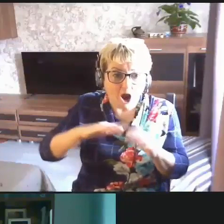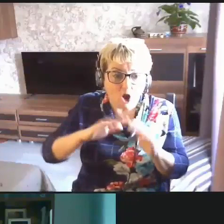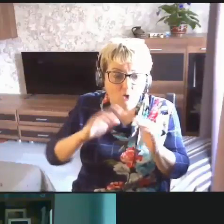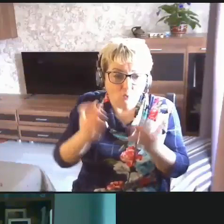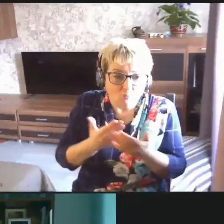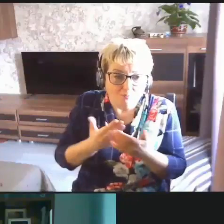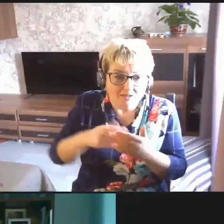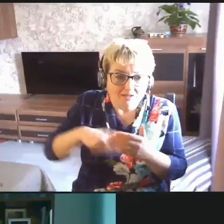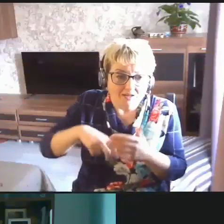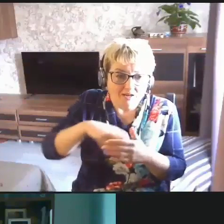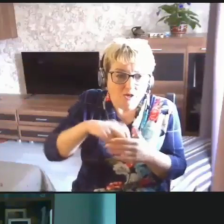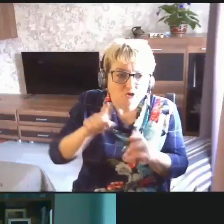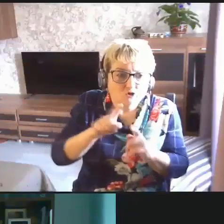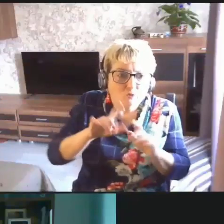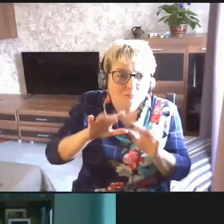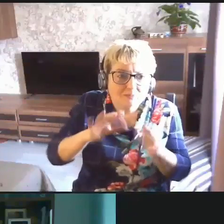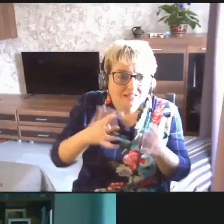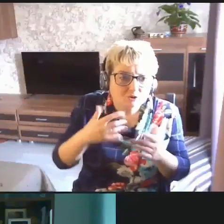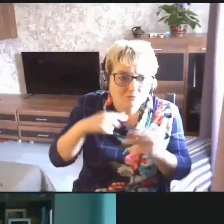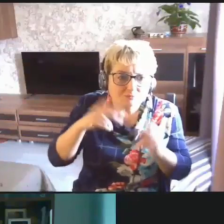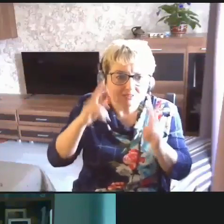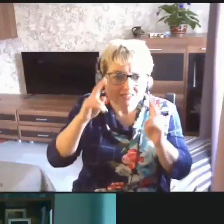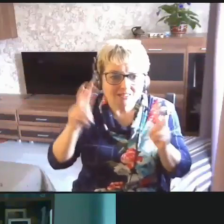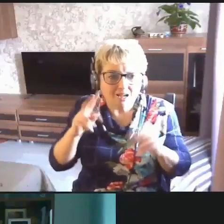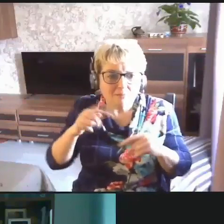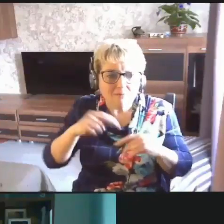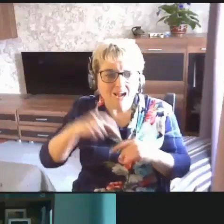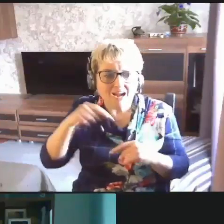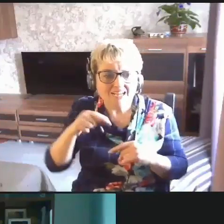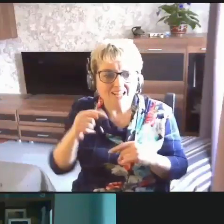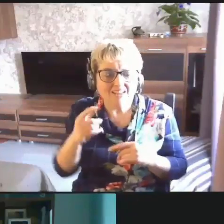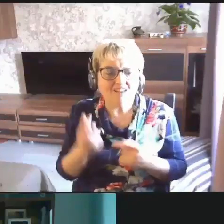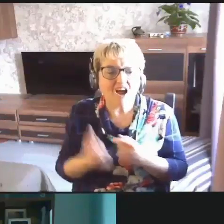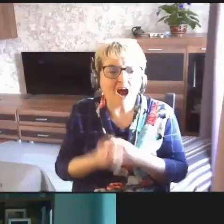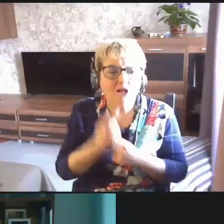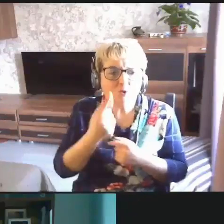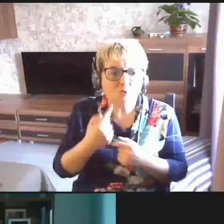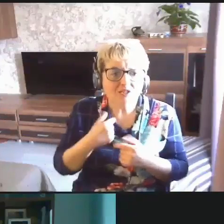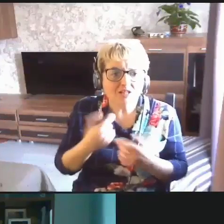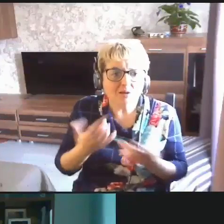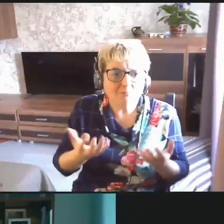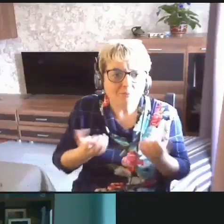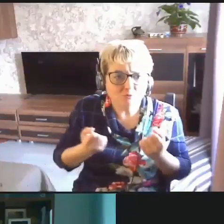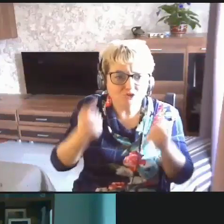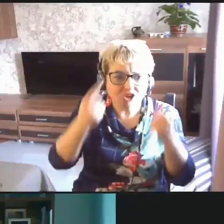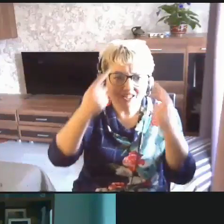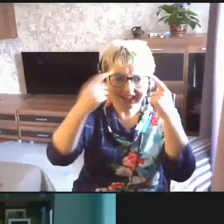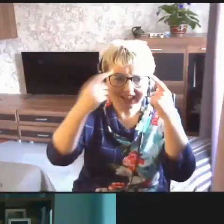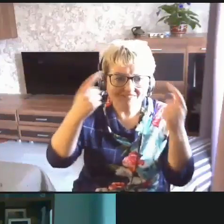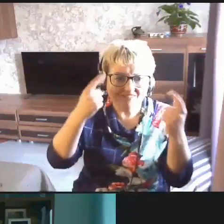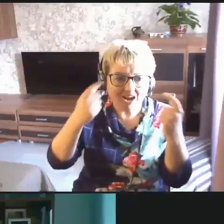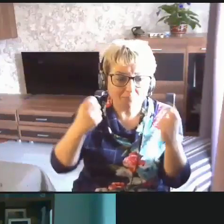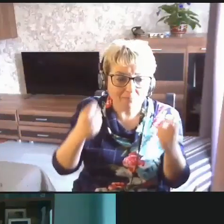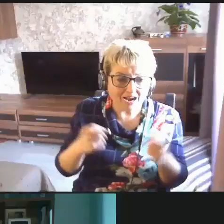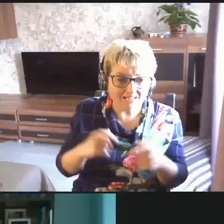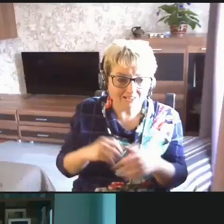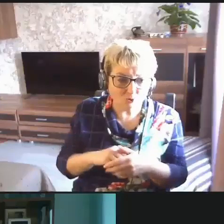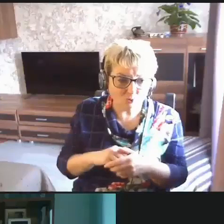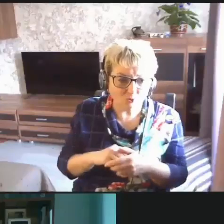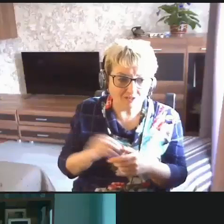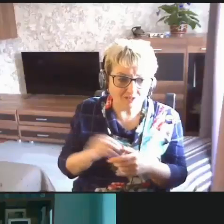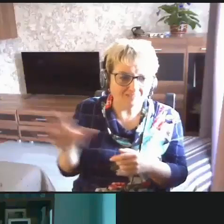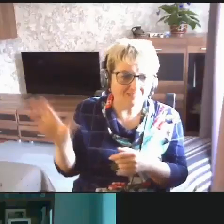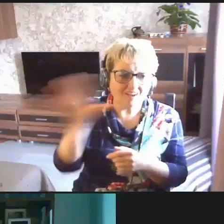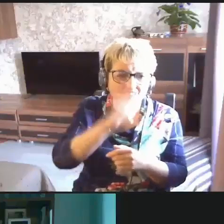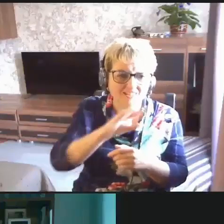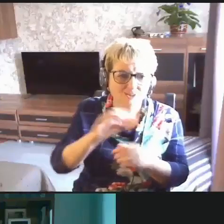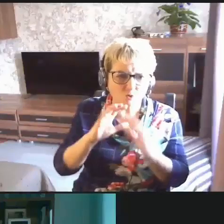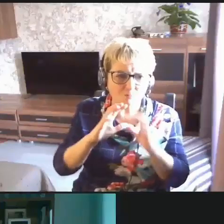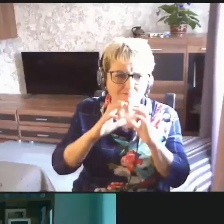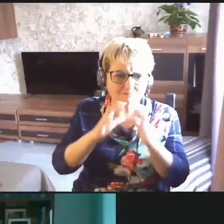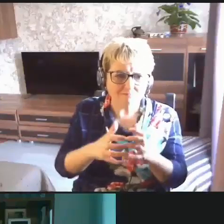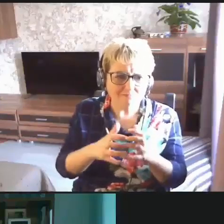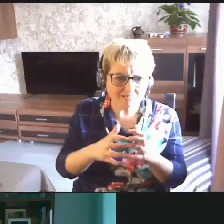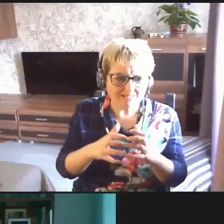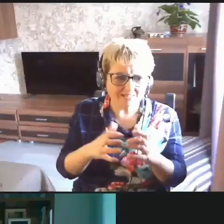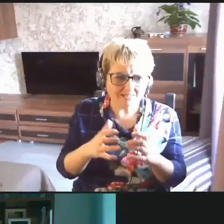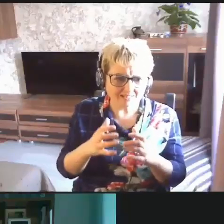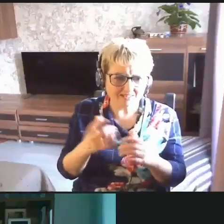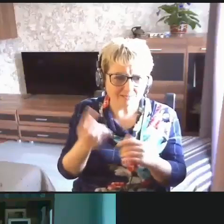мы не знаем, что происходит, как нам реагировать, и откуда нам получать информацию. Во всем мире